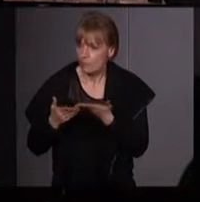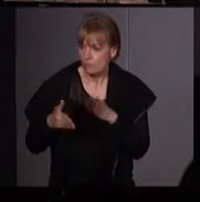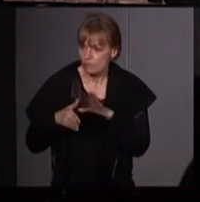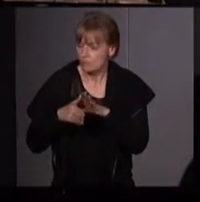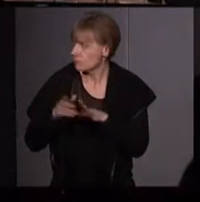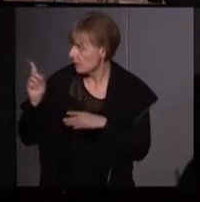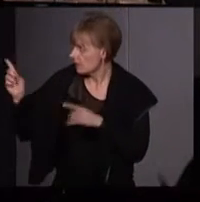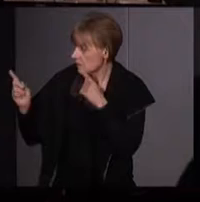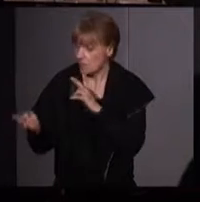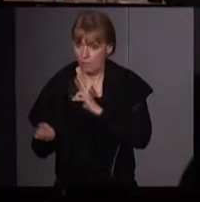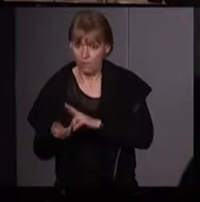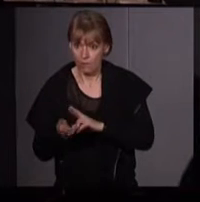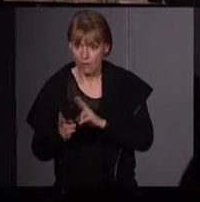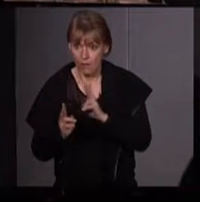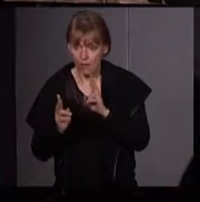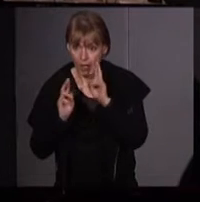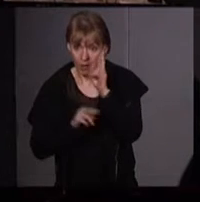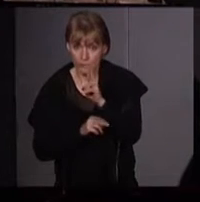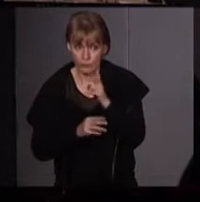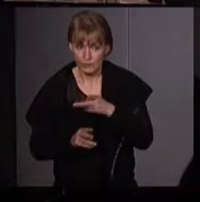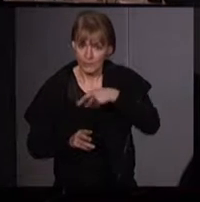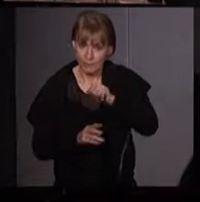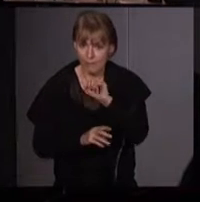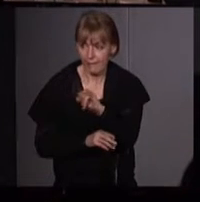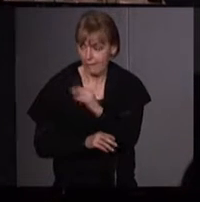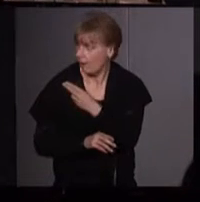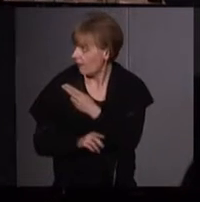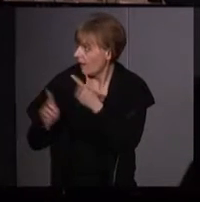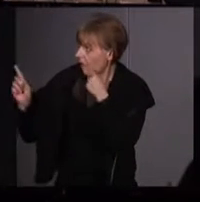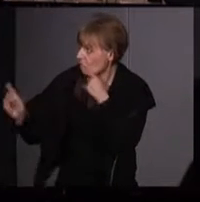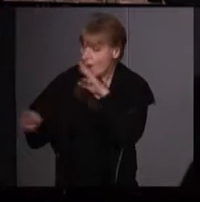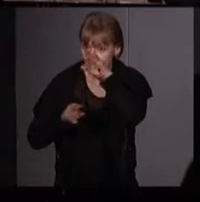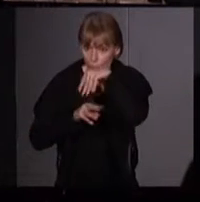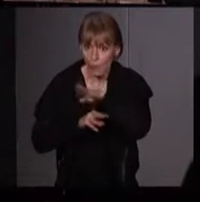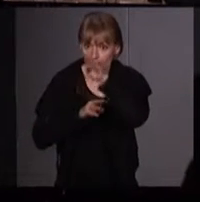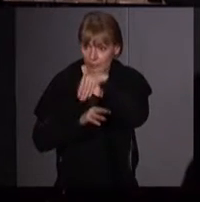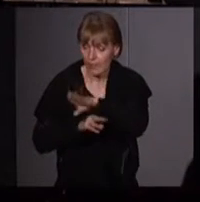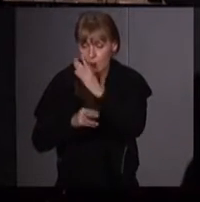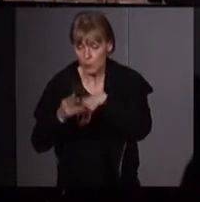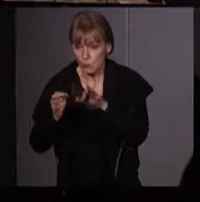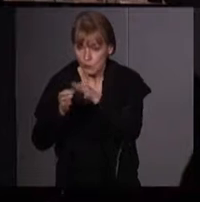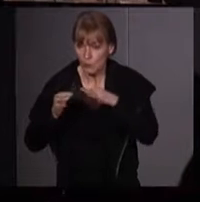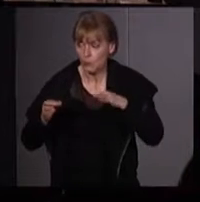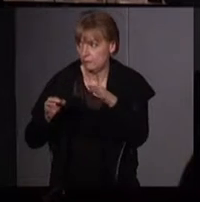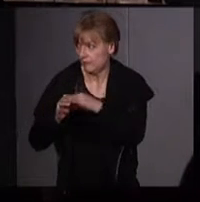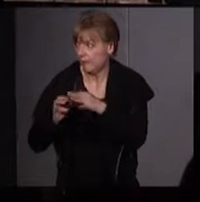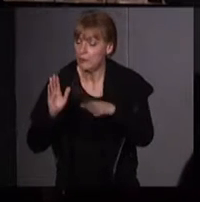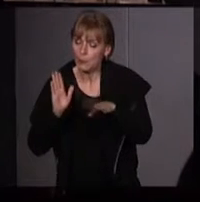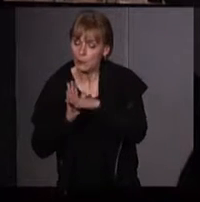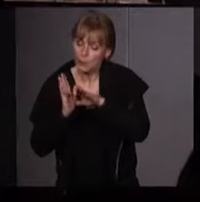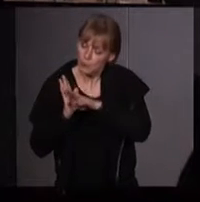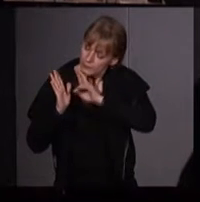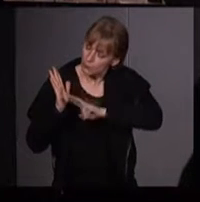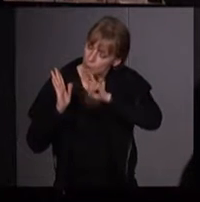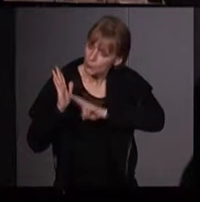Un rite païen concerne le magnifique dragon de la terre. Alors, je vous lis le début du pamphlet qui